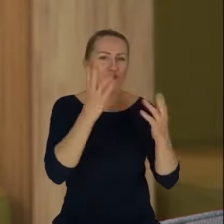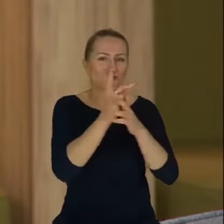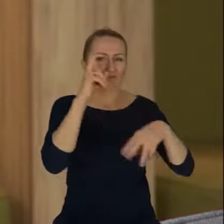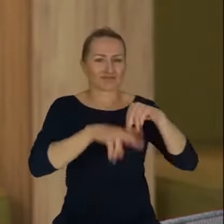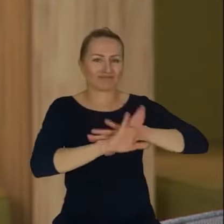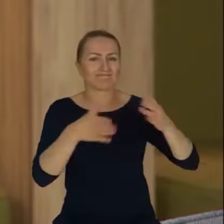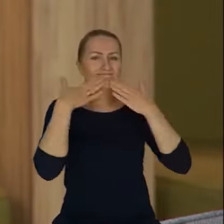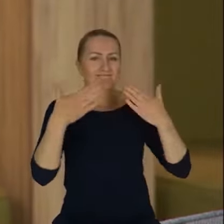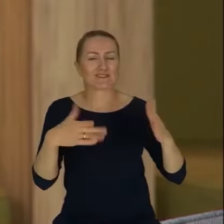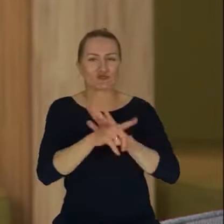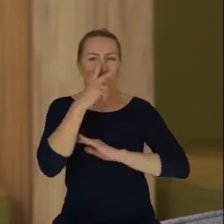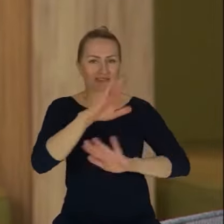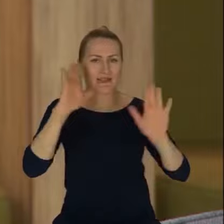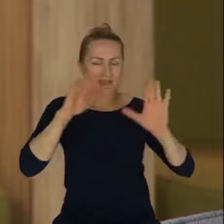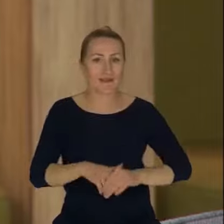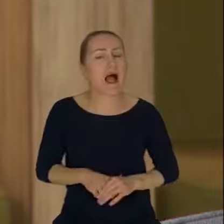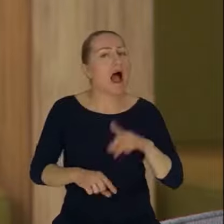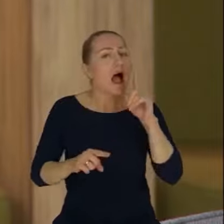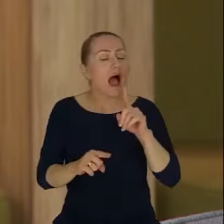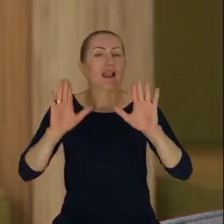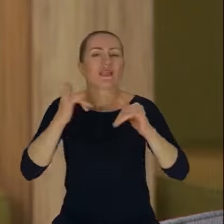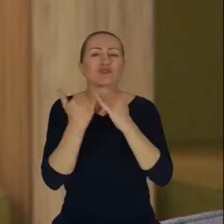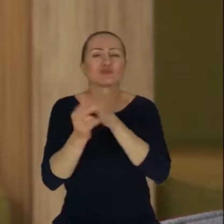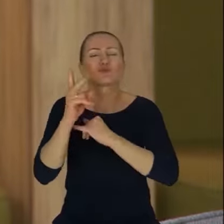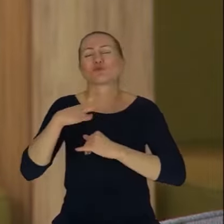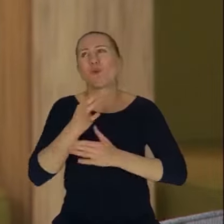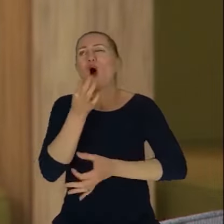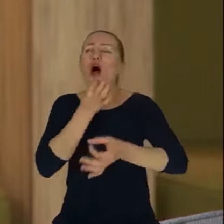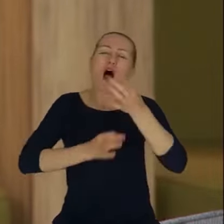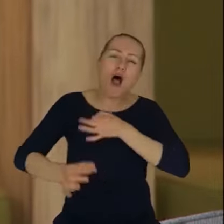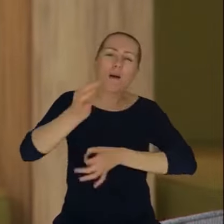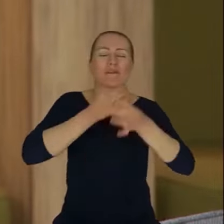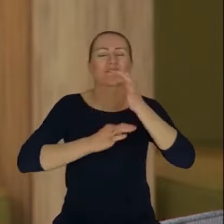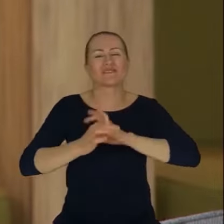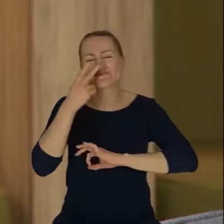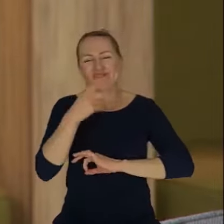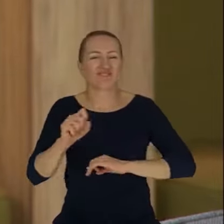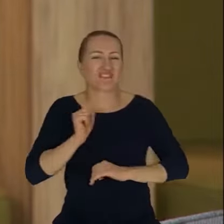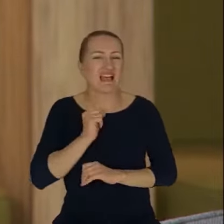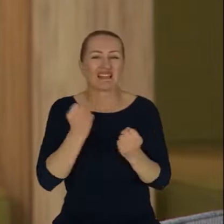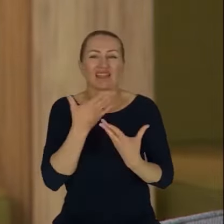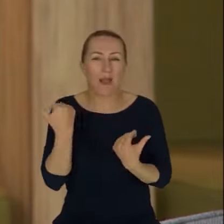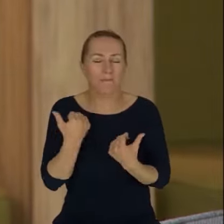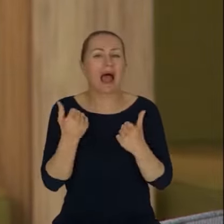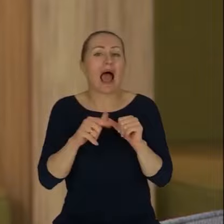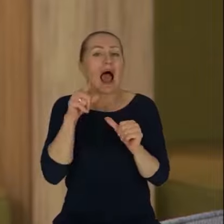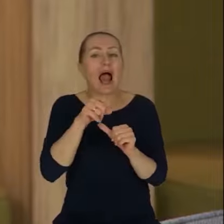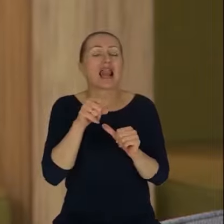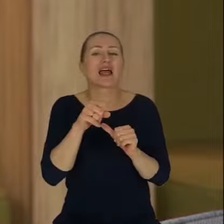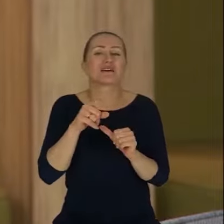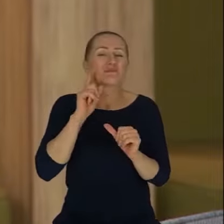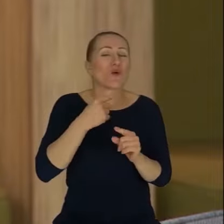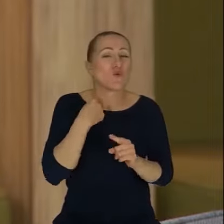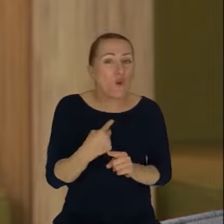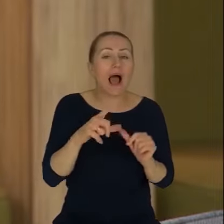dalej. Ale jeżeli ktoś nawet opowiadał coś niezbyt fajnego, to szukałem tych 10%. I myślę, że to dobra, to działało.